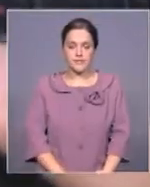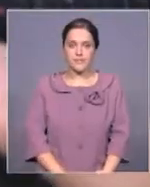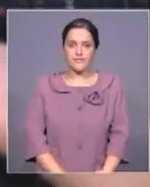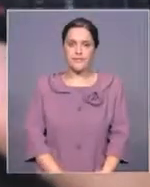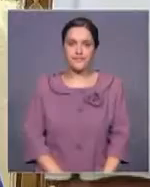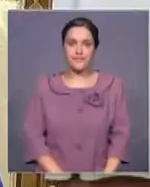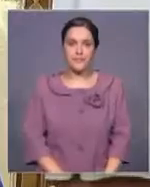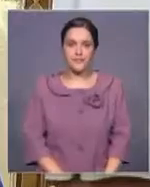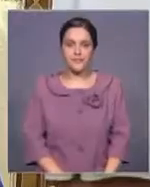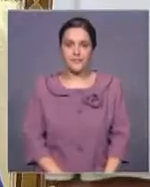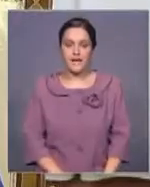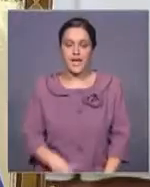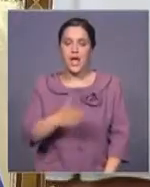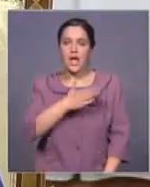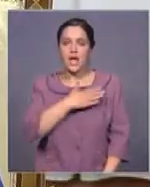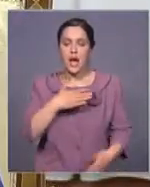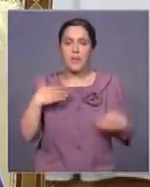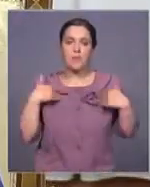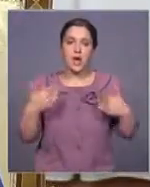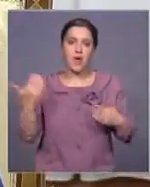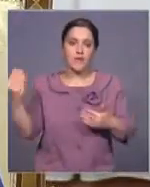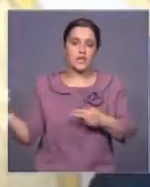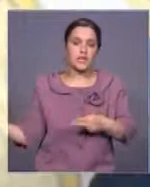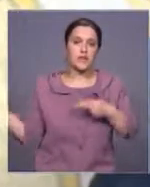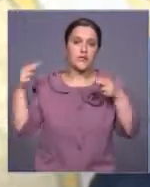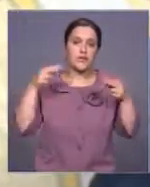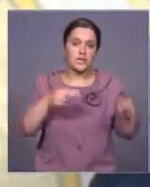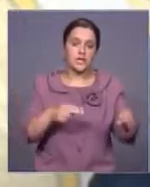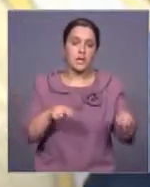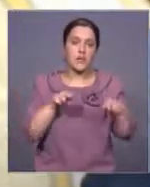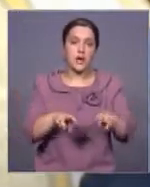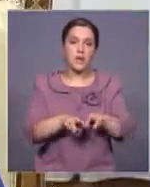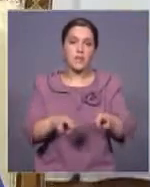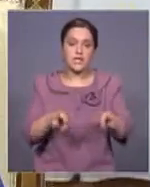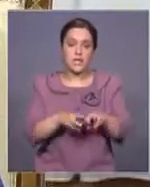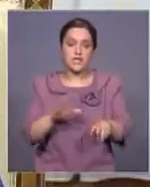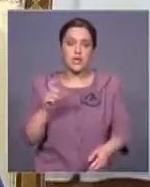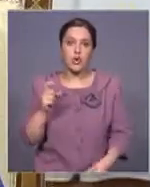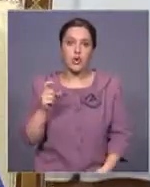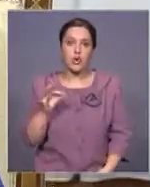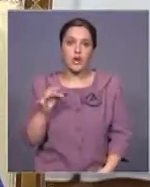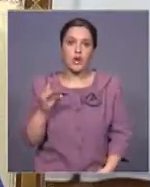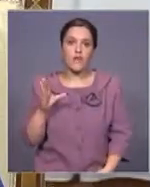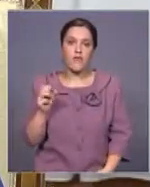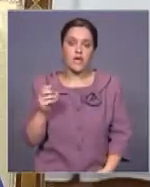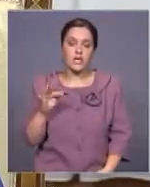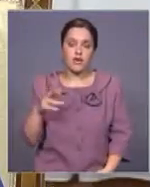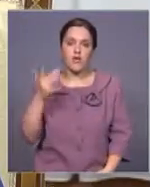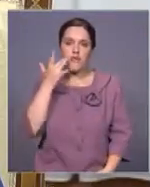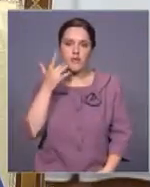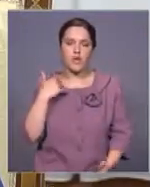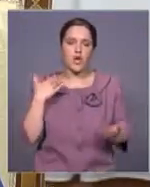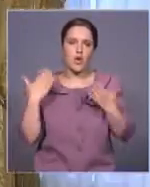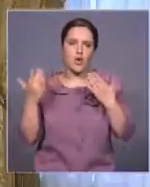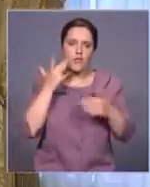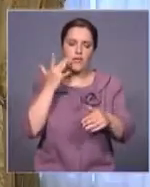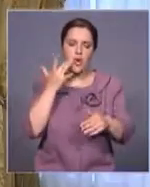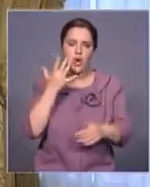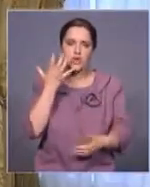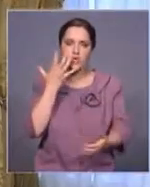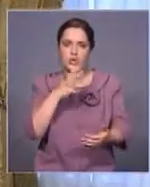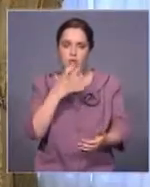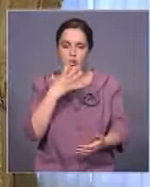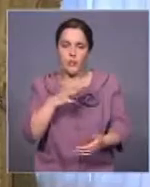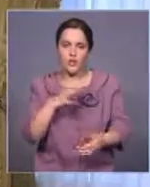Я приветствую вашу визит, господин премьер-министр. С Хорватии у нас всегда были очень теплые у меня лично